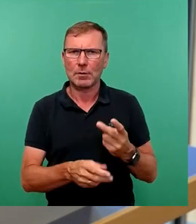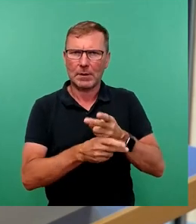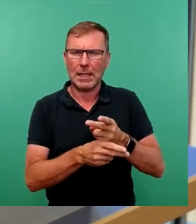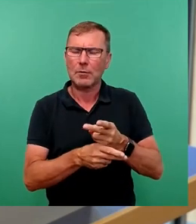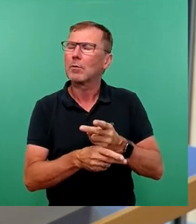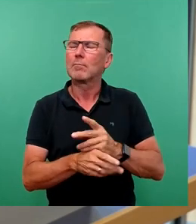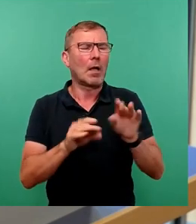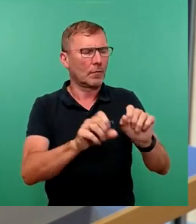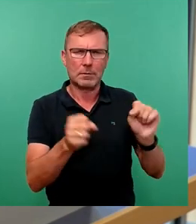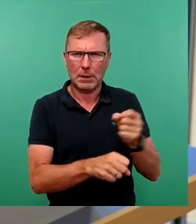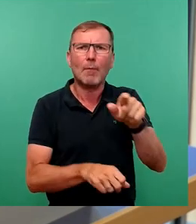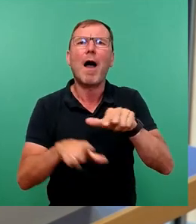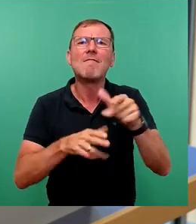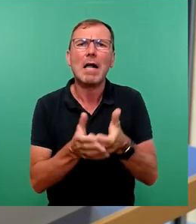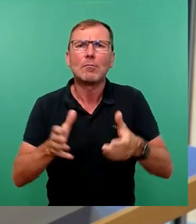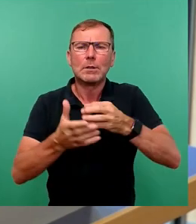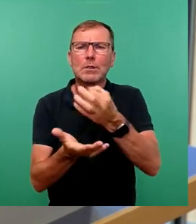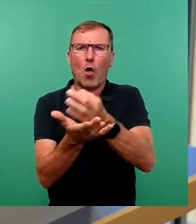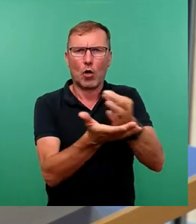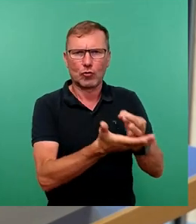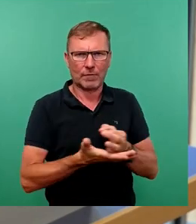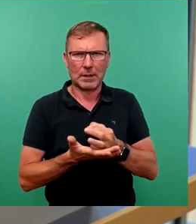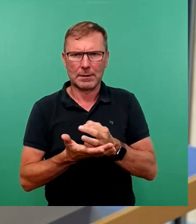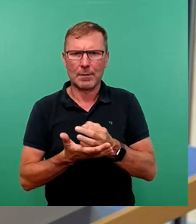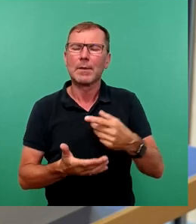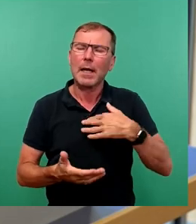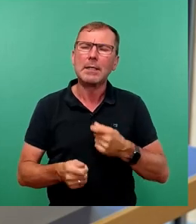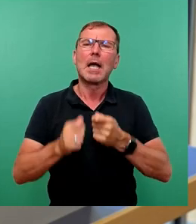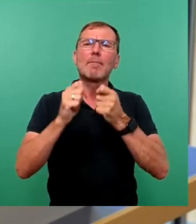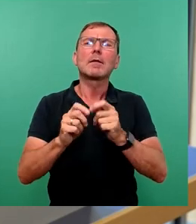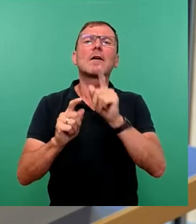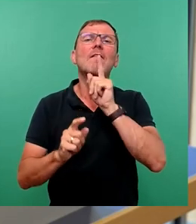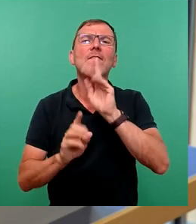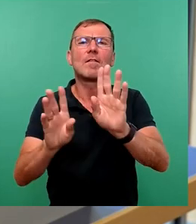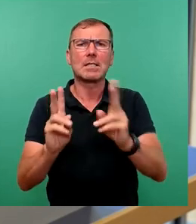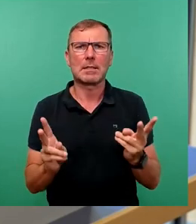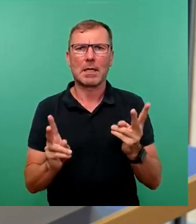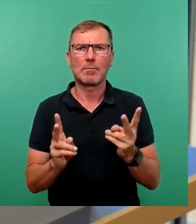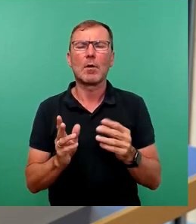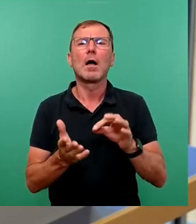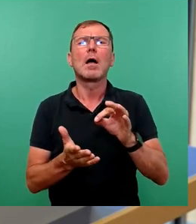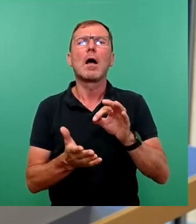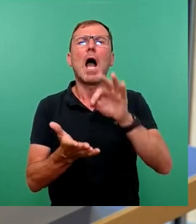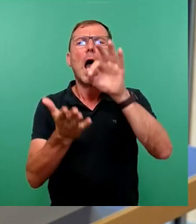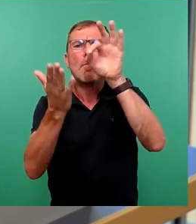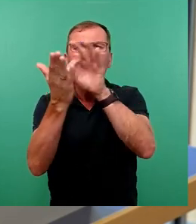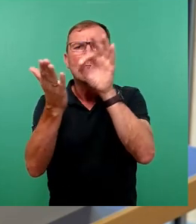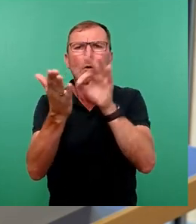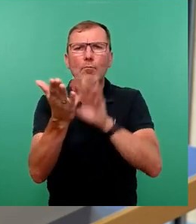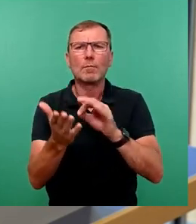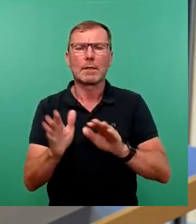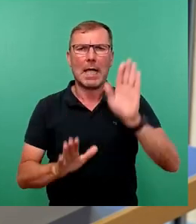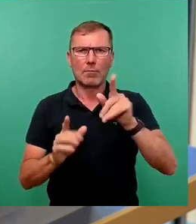Verwaltungsbudgets der Ortschaften und ich beantrage schon mal vorsichtshalber punktweise Abstimmung dann Ihres Änderungsantrags.